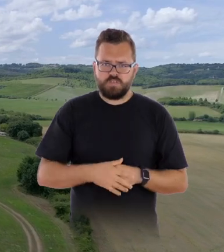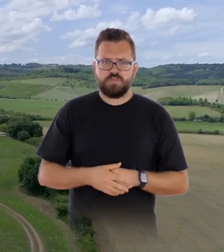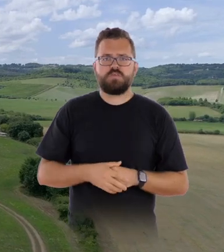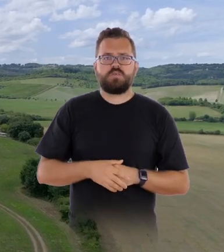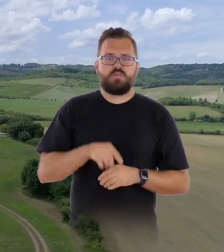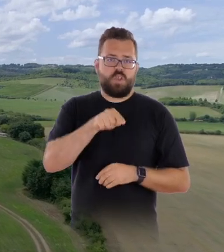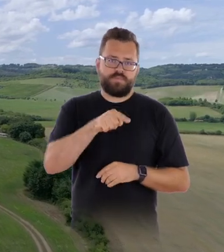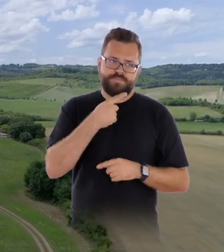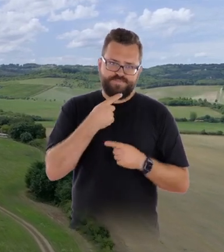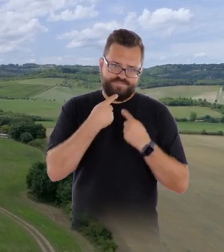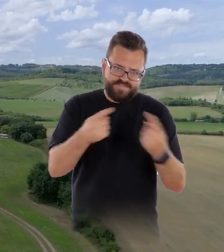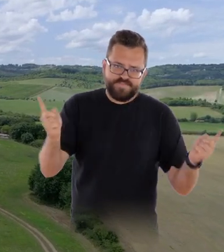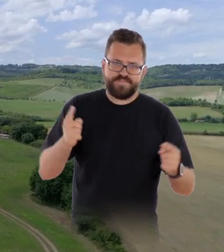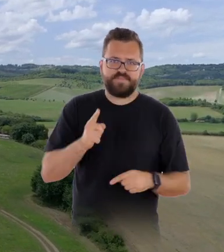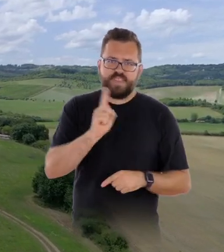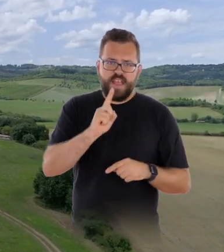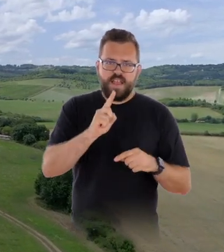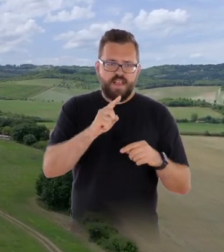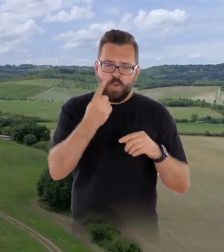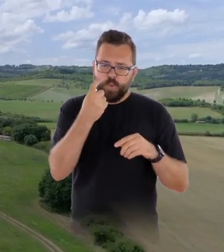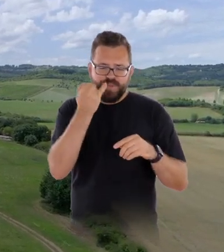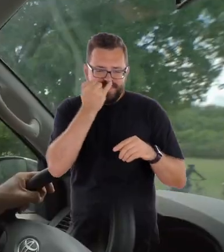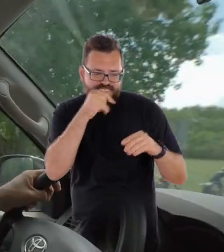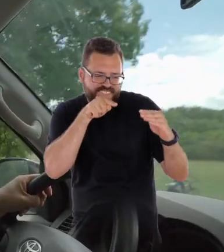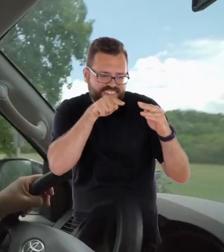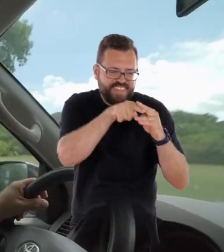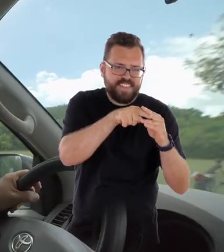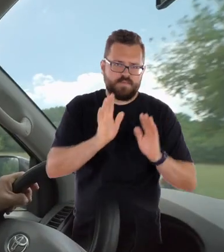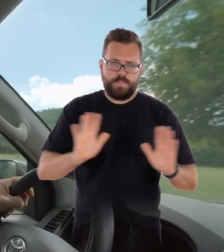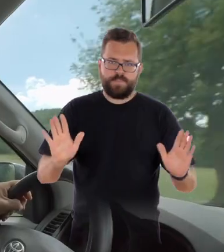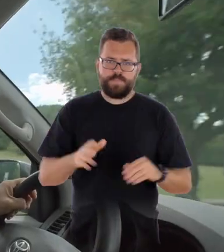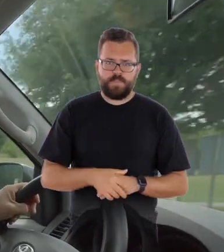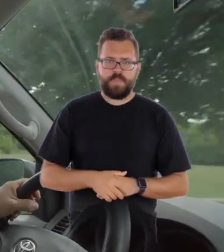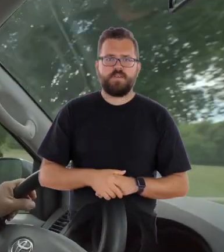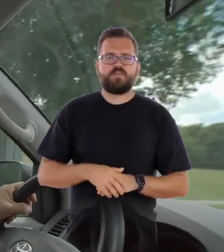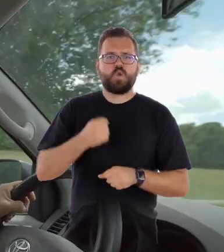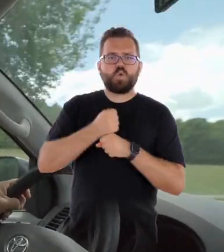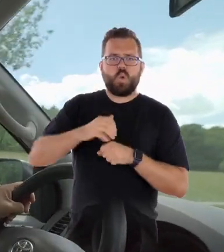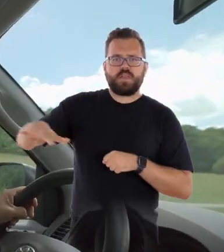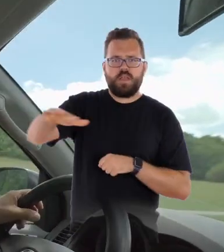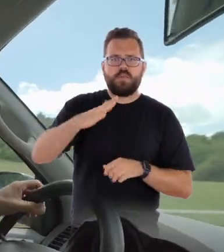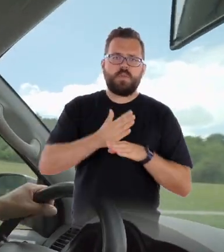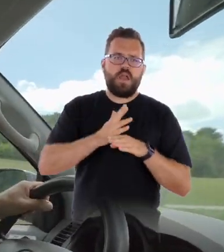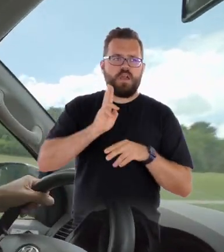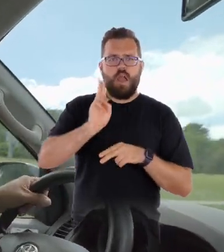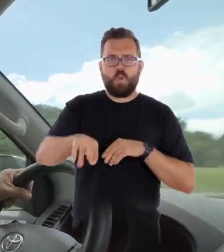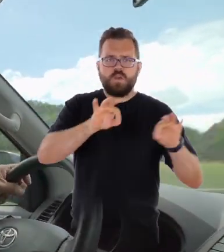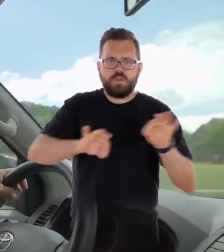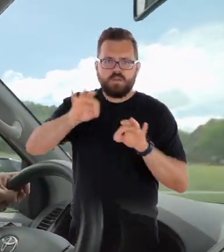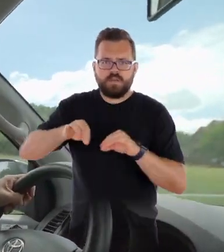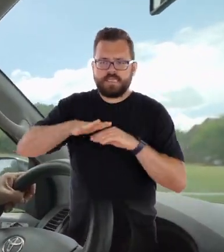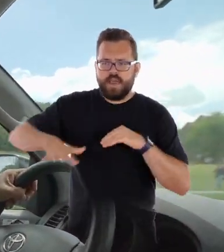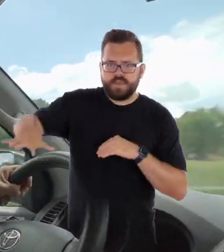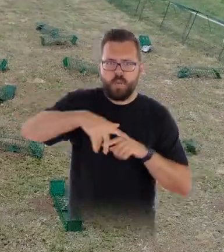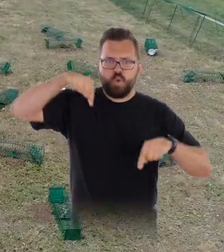A kollégák előkészítik ilyenkor a terepet, lyukakat fúrnak, bekerítik. Elég intenzív az a móda, hogyan az állatokat az